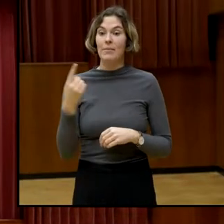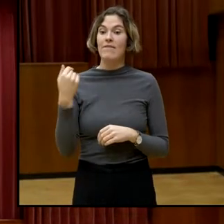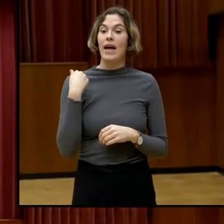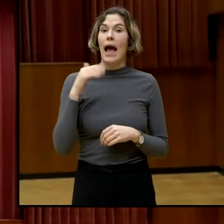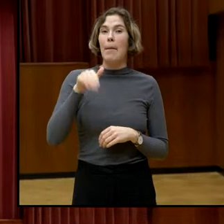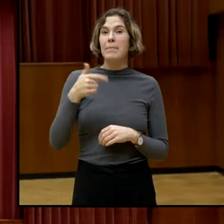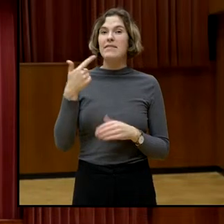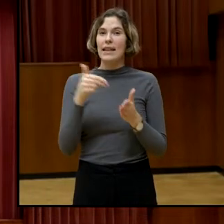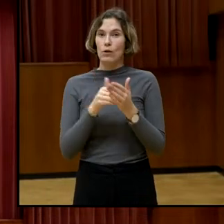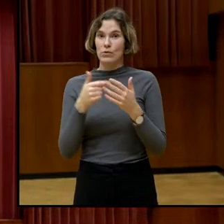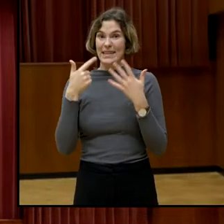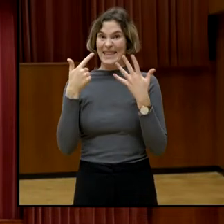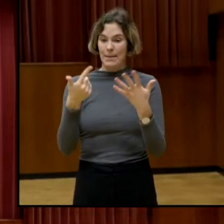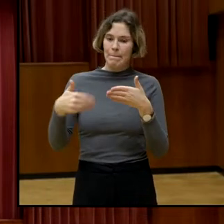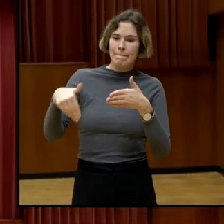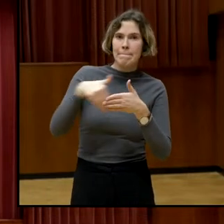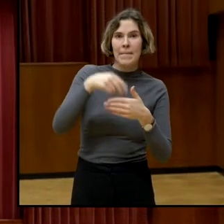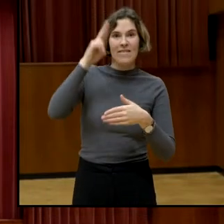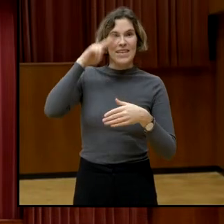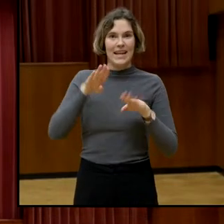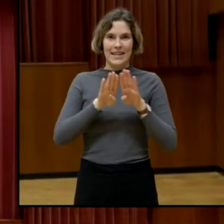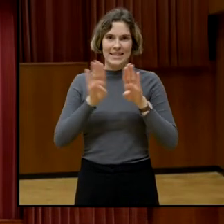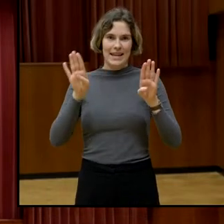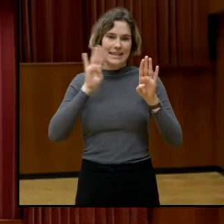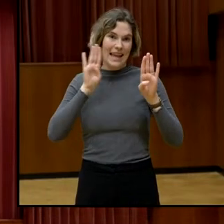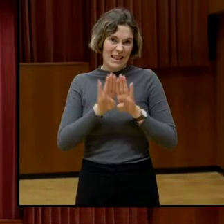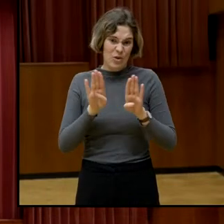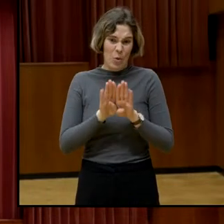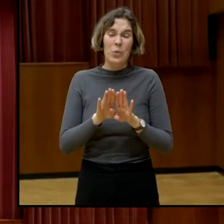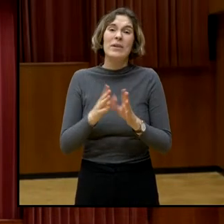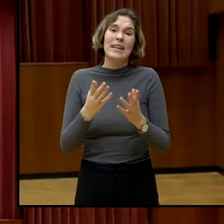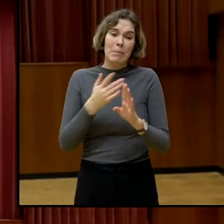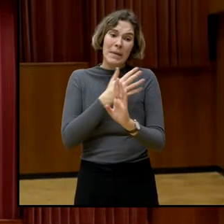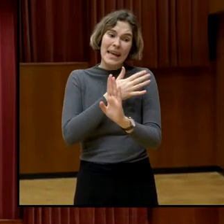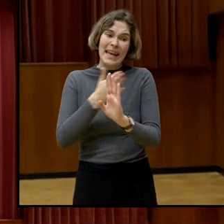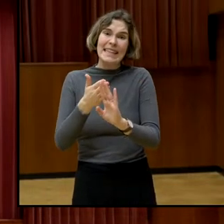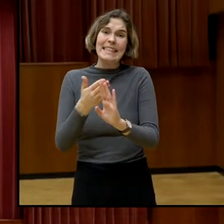Wiener Zeitung tätig, bis zu ihrer, leider Gottes, ihrer Einstellung.